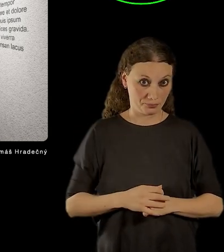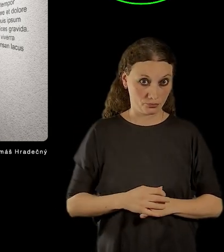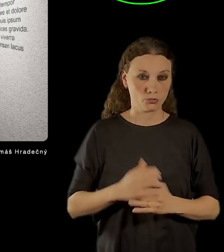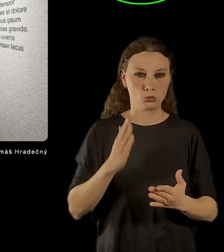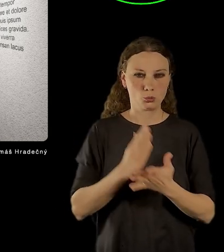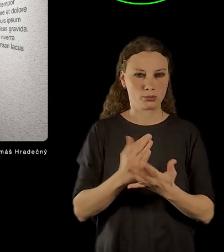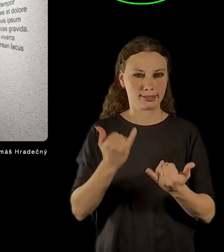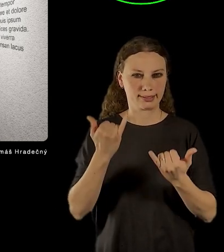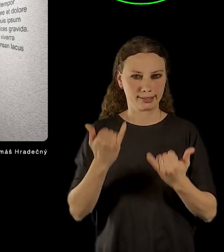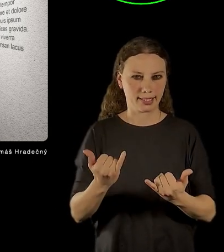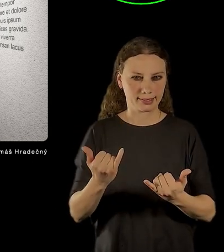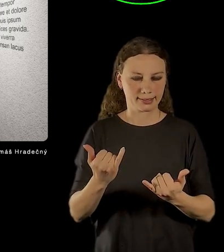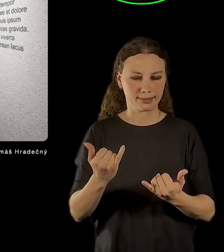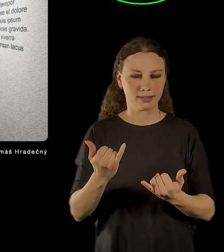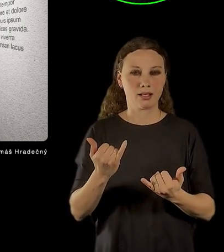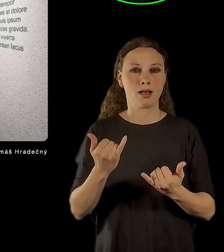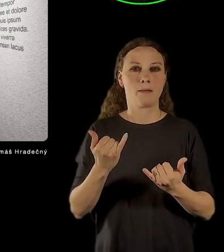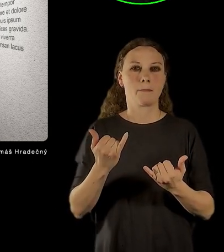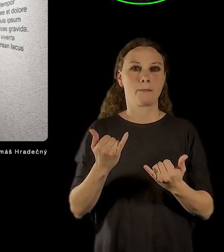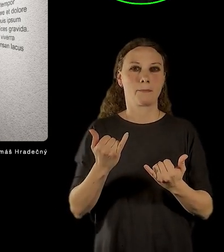má muzeum